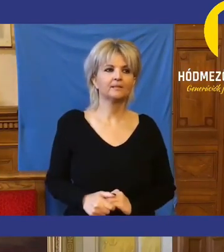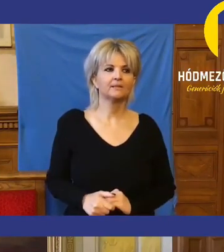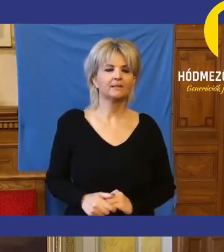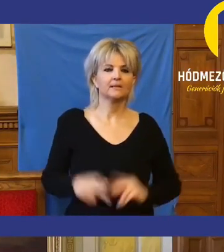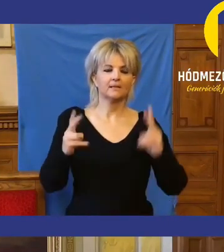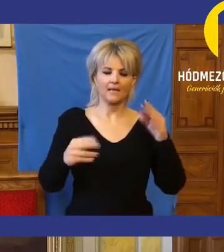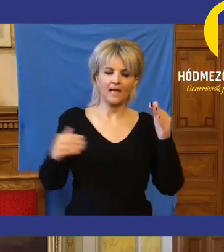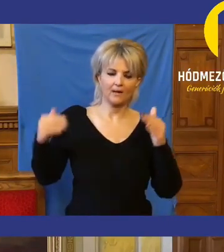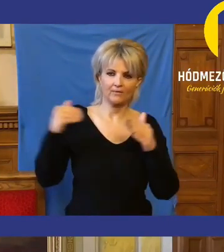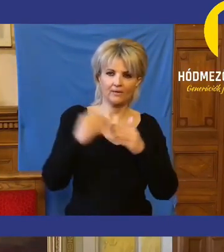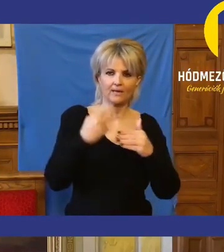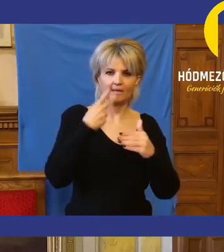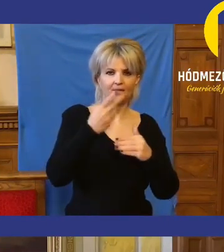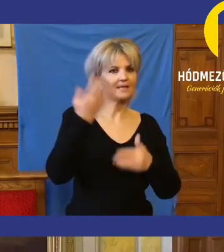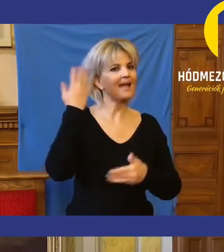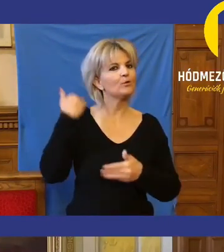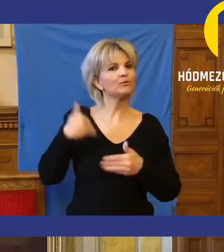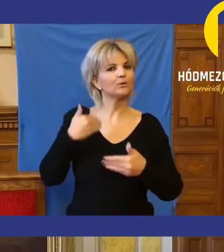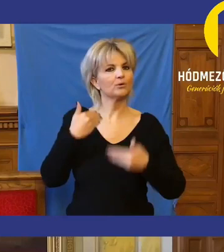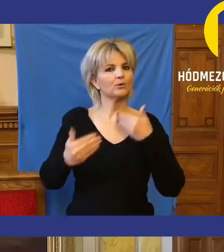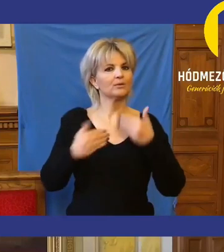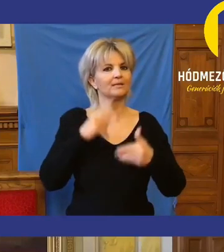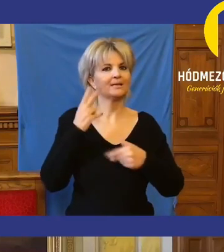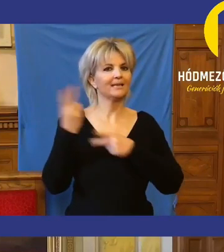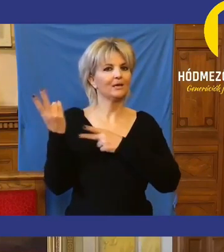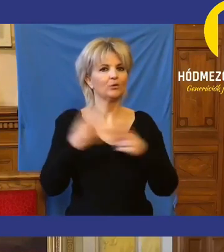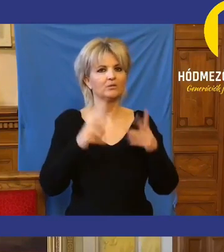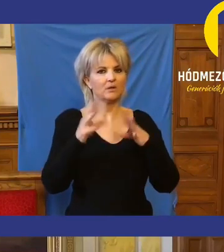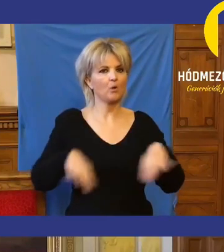tessék végignézzel az előző közgyűléseket. Ki hozta ide az országos politikát?